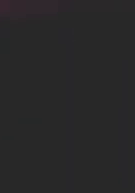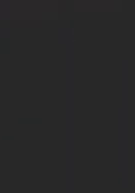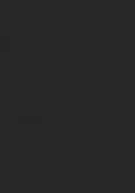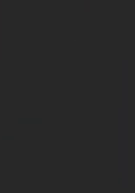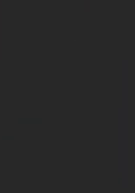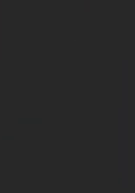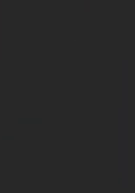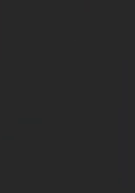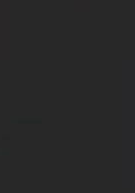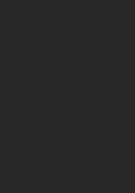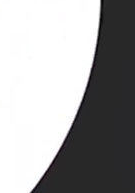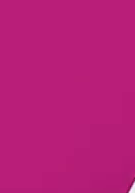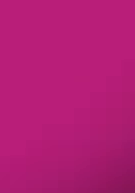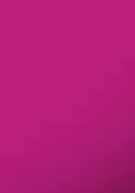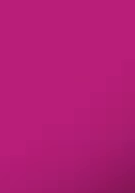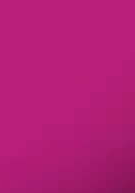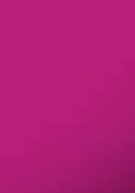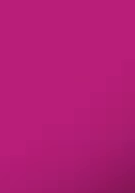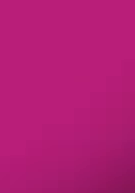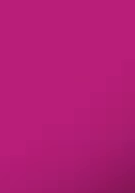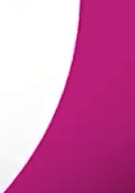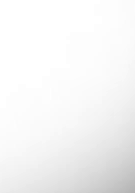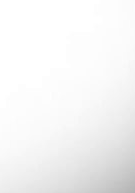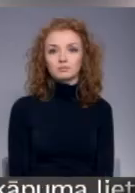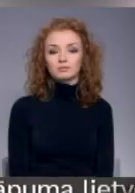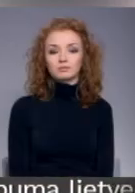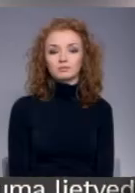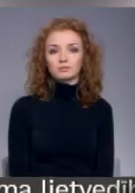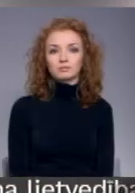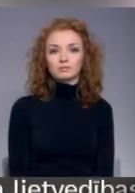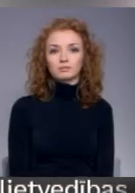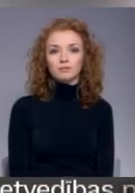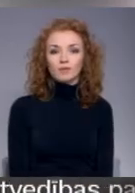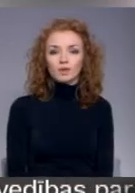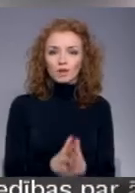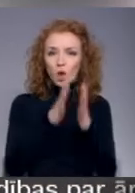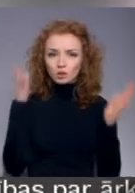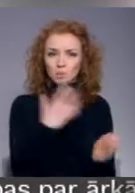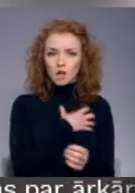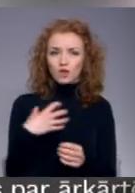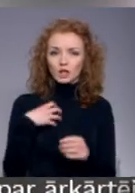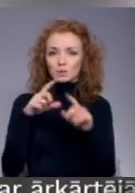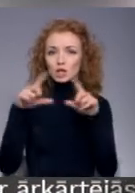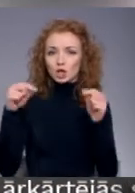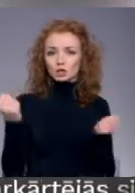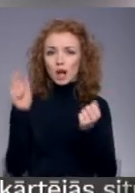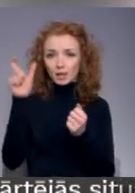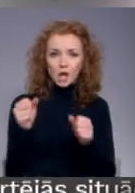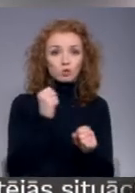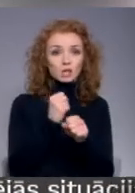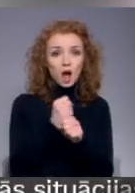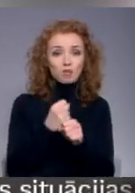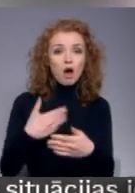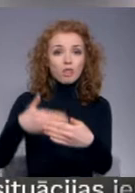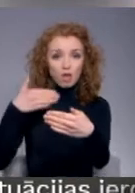Re, visi ēters ir te! Vairākums pašvaldība iestāžu darbinieku strādā attālināti.